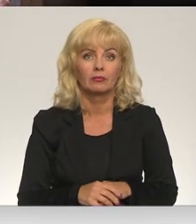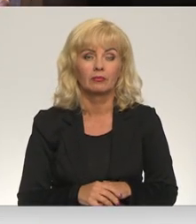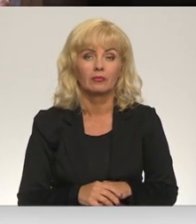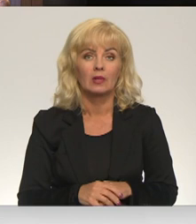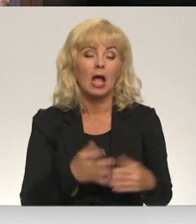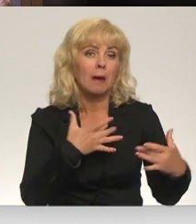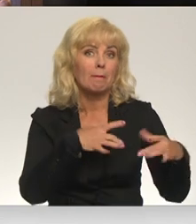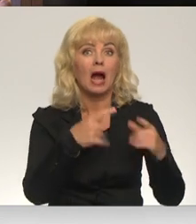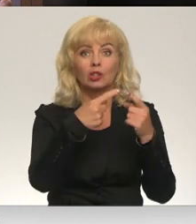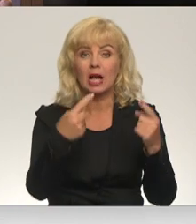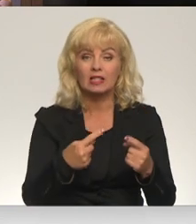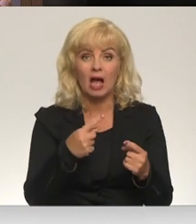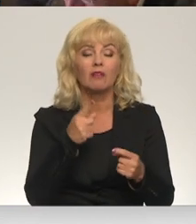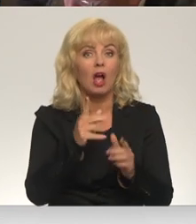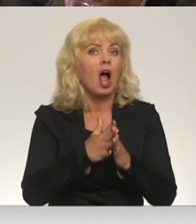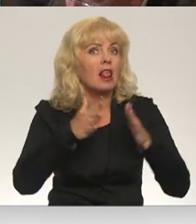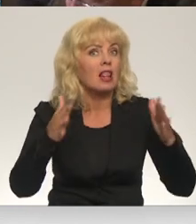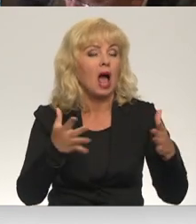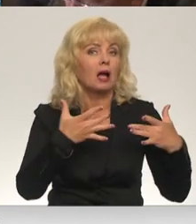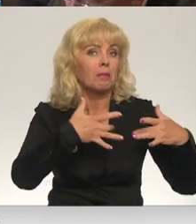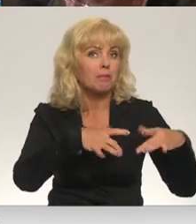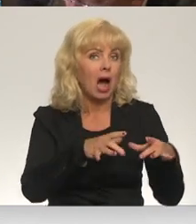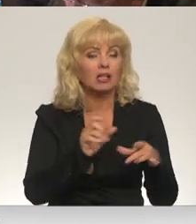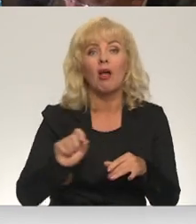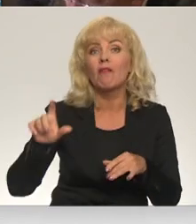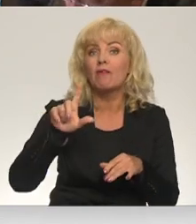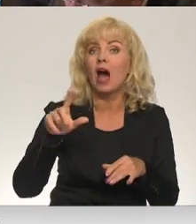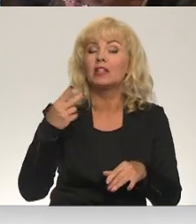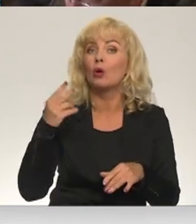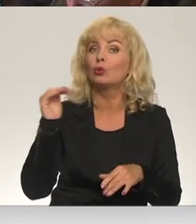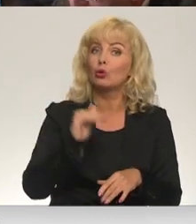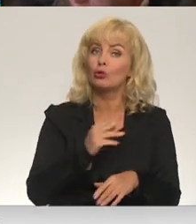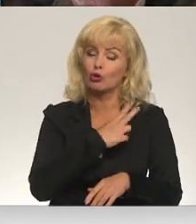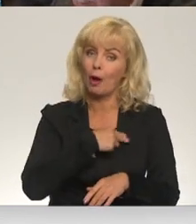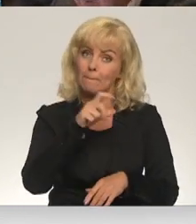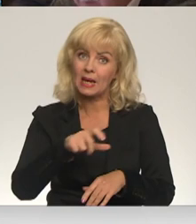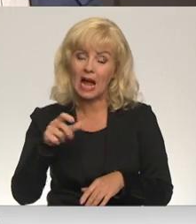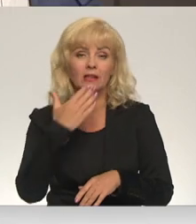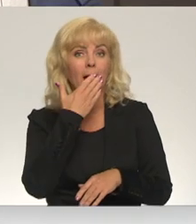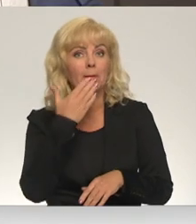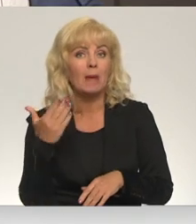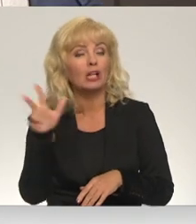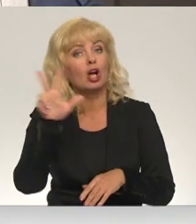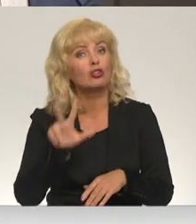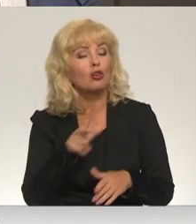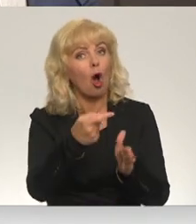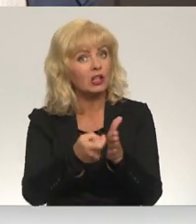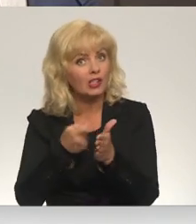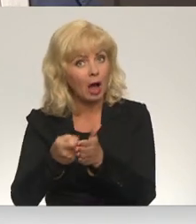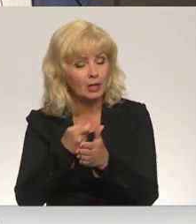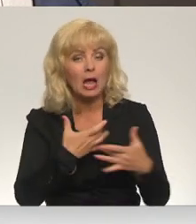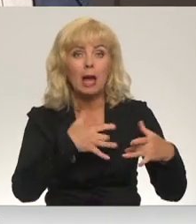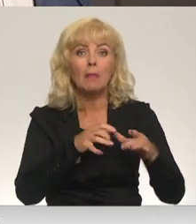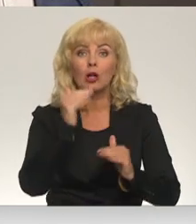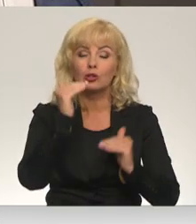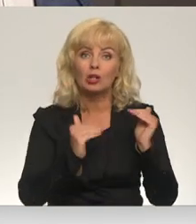Partijas saskaņa ir viena no lielākajām partijām, tā ir vairāk nekā 2000 biedru. Pēdējā socioloģiska aptāja liecina, ka partijas